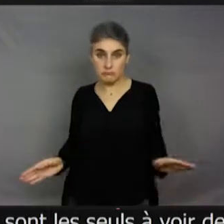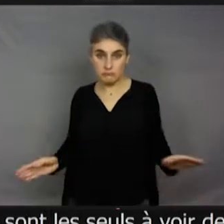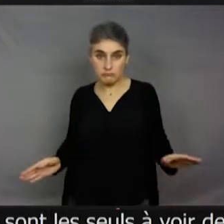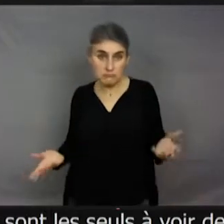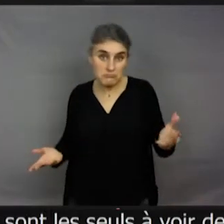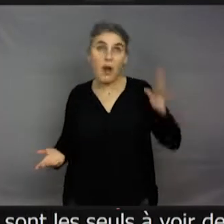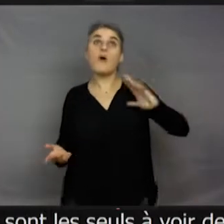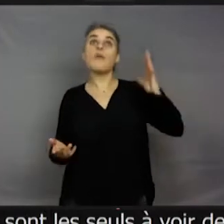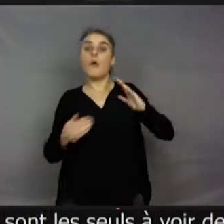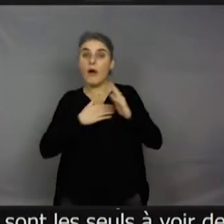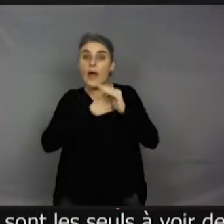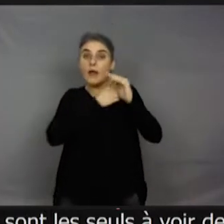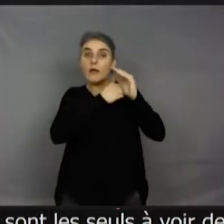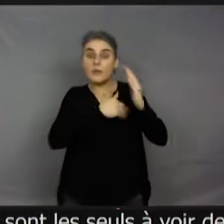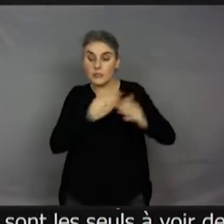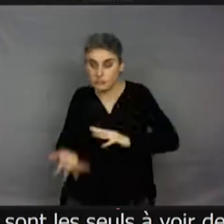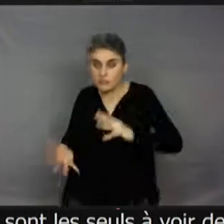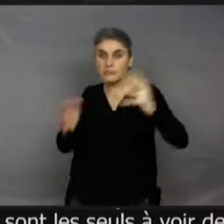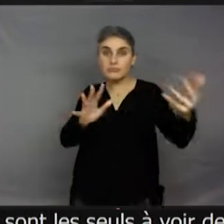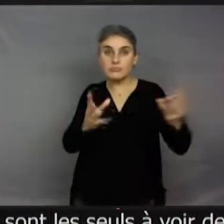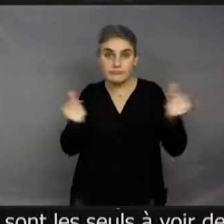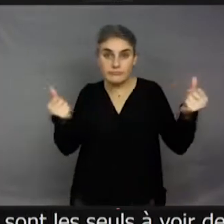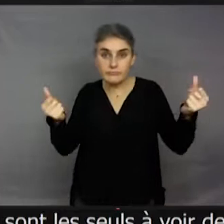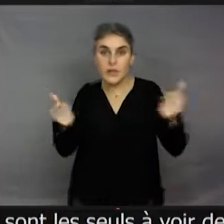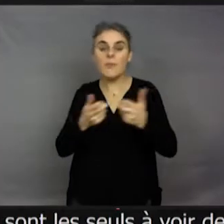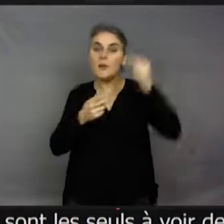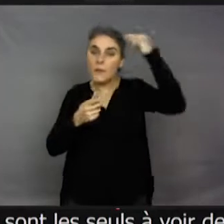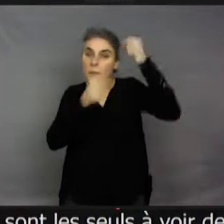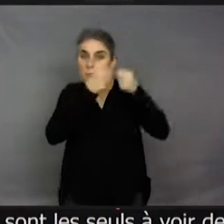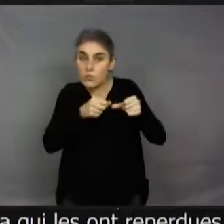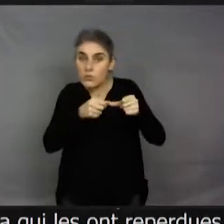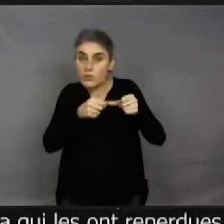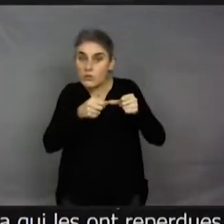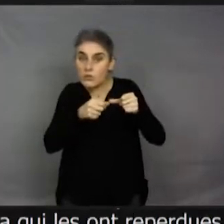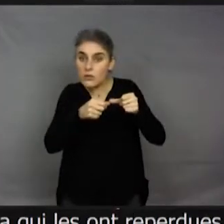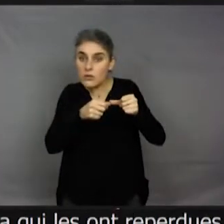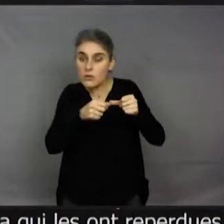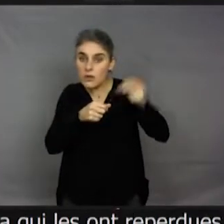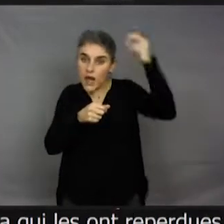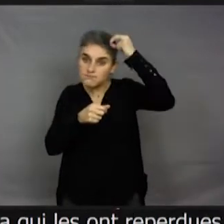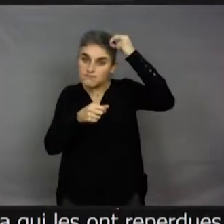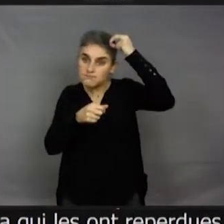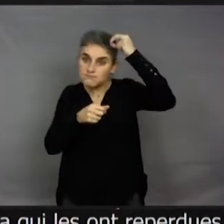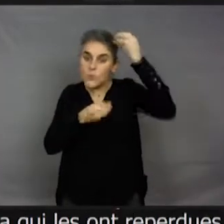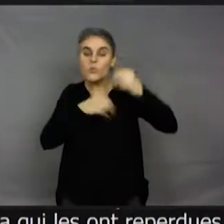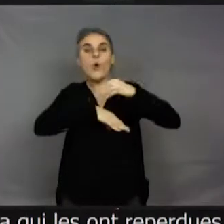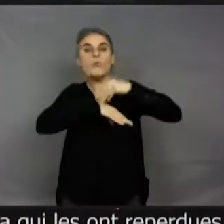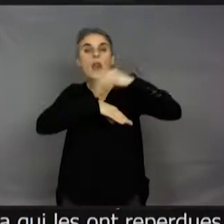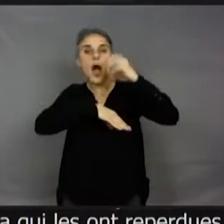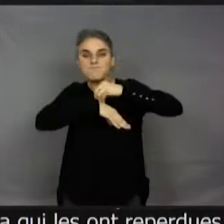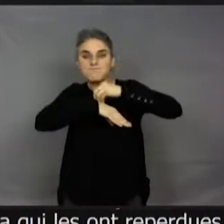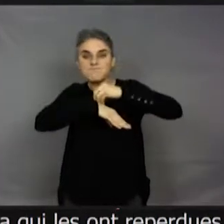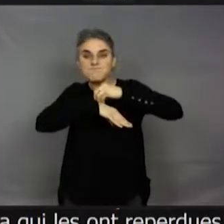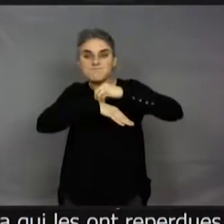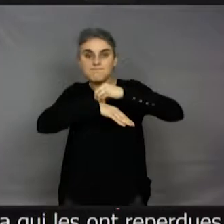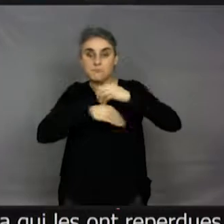Elles n'existaient pas il y a très longtemps. Comme par exemple, les poux sont accrochés dans les poils de mammifères et n'ont plus besoin de voler.